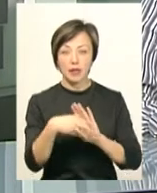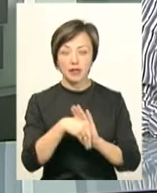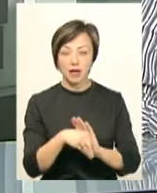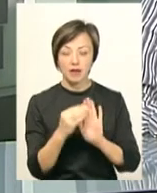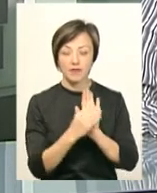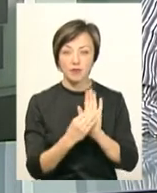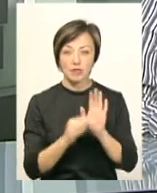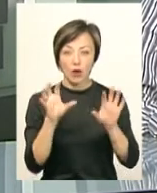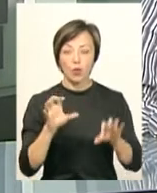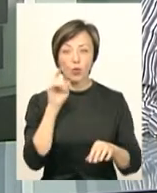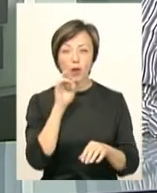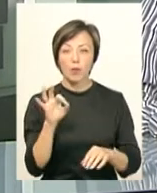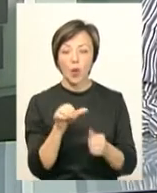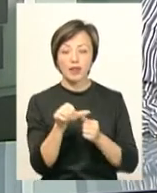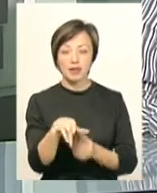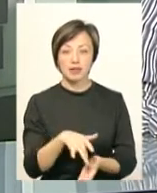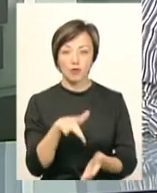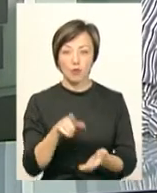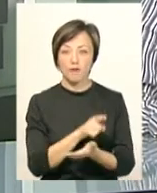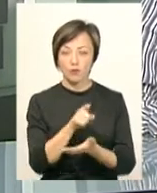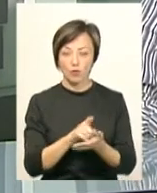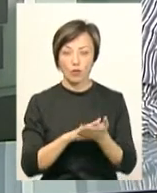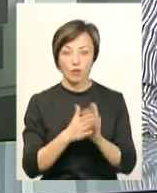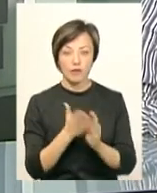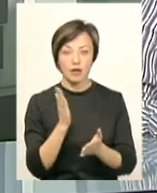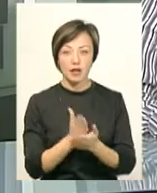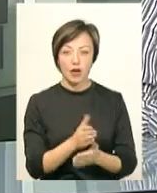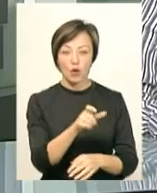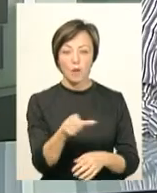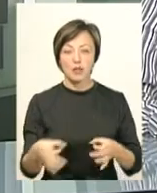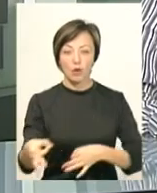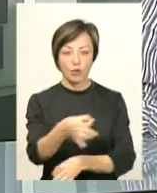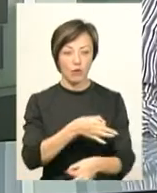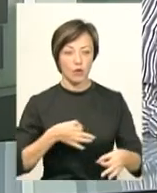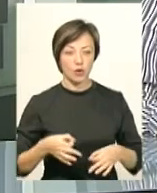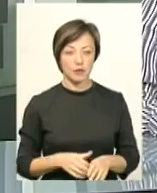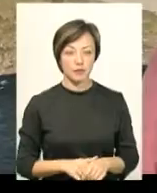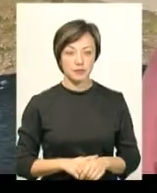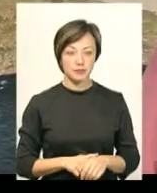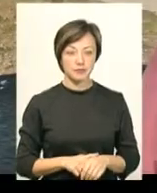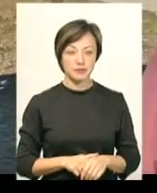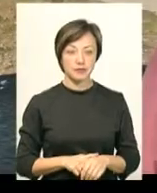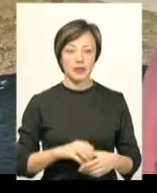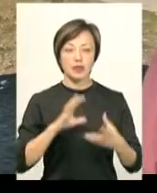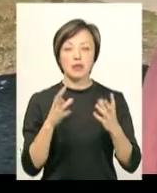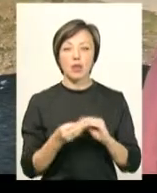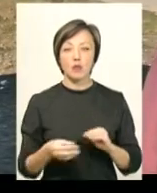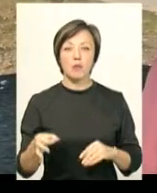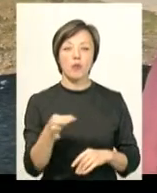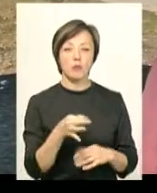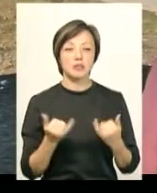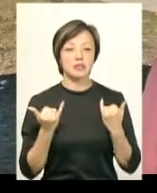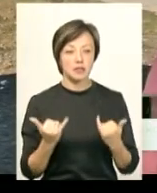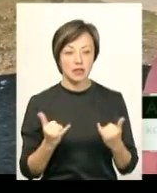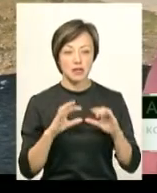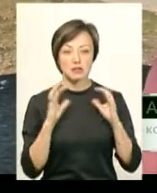законі України про децентралізацію, де обов'язковою мовою є громадське обговорення. Загалом по області зараз